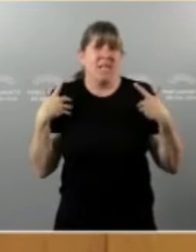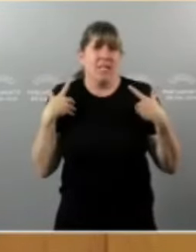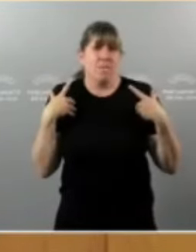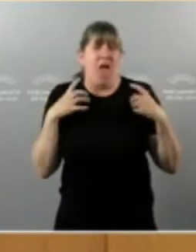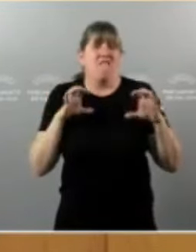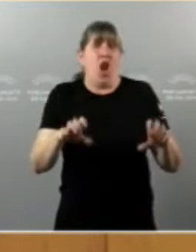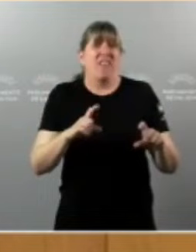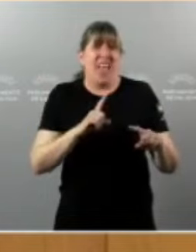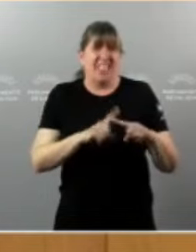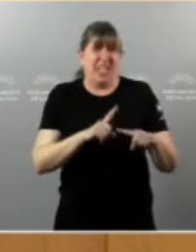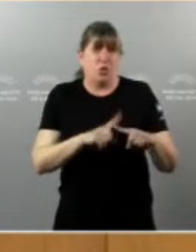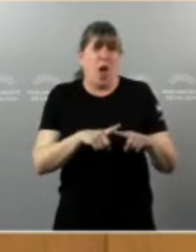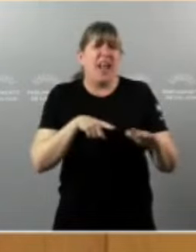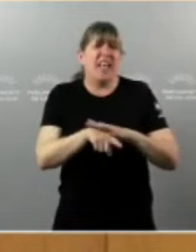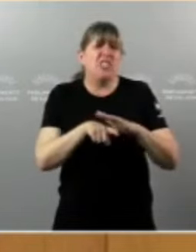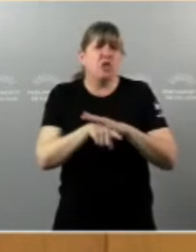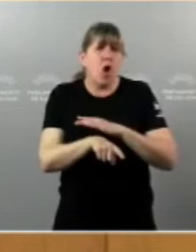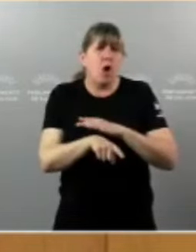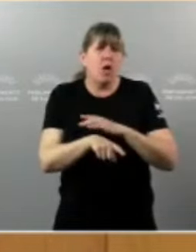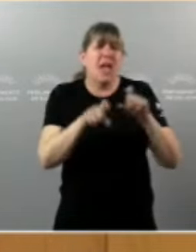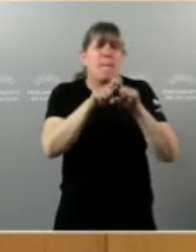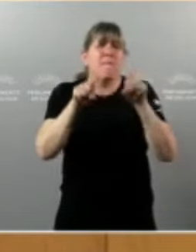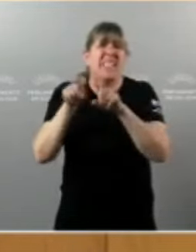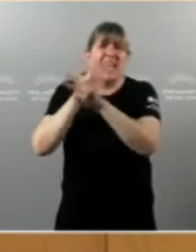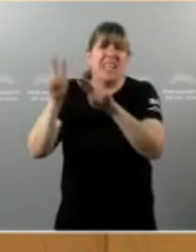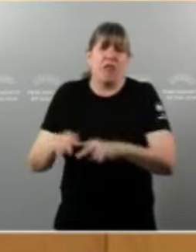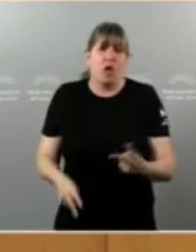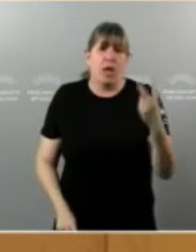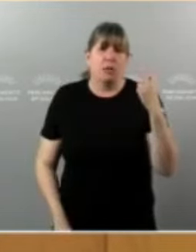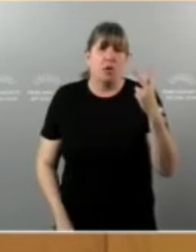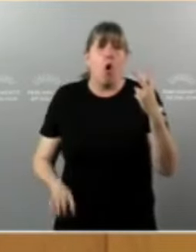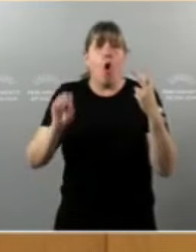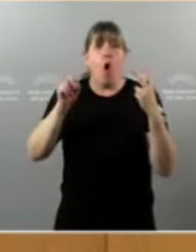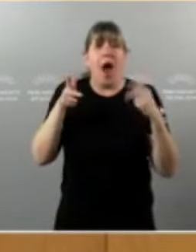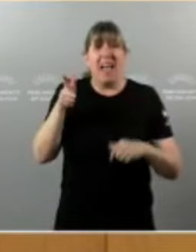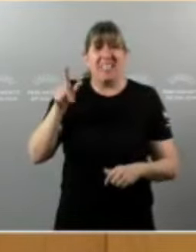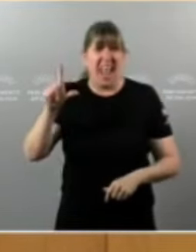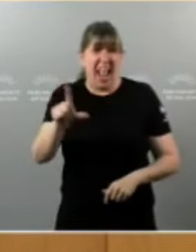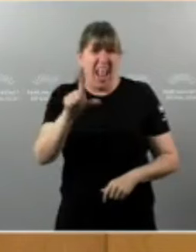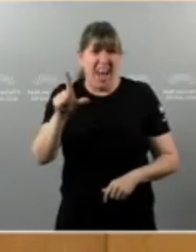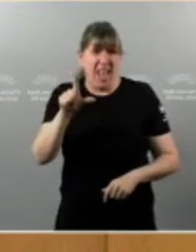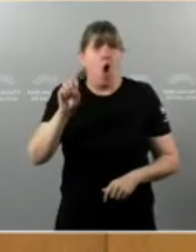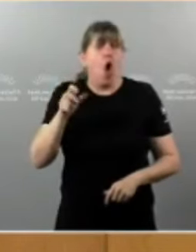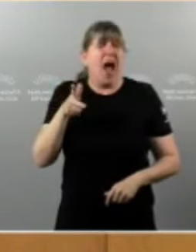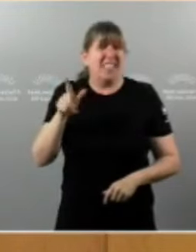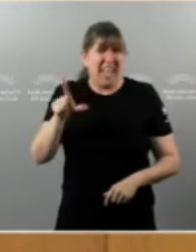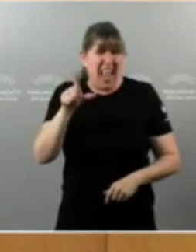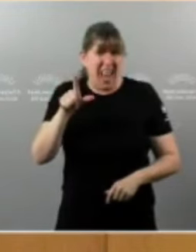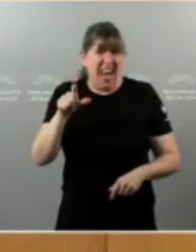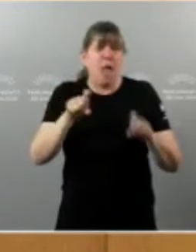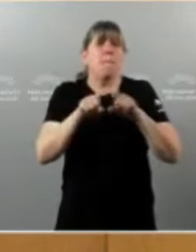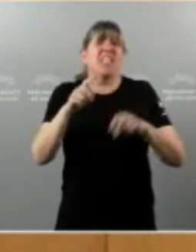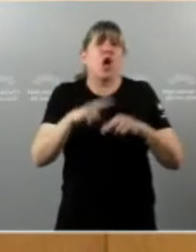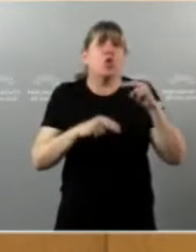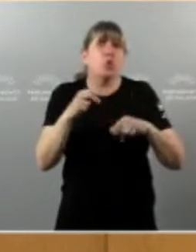estarán sextionados por dúas multinacionais, o HL, unha das maiores constructoras do planeta,